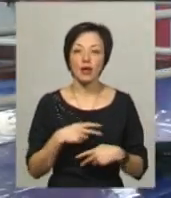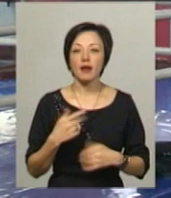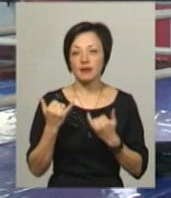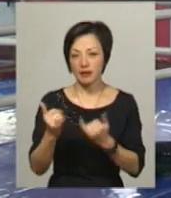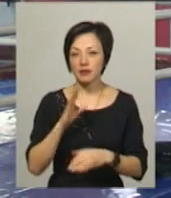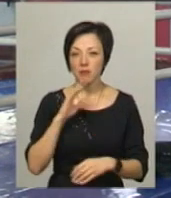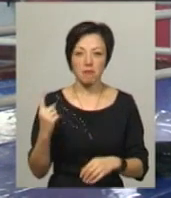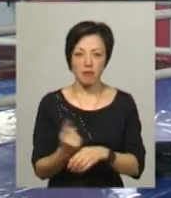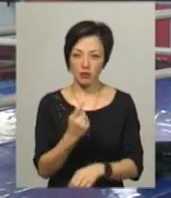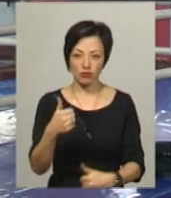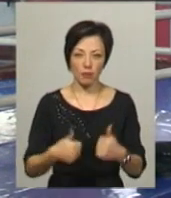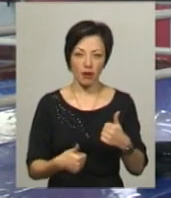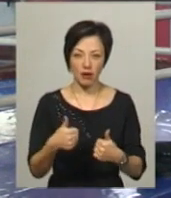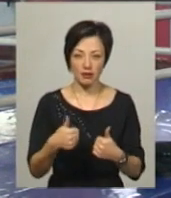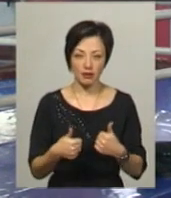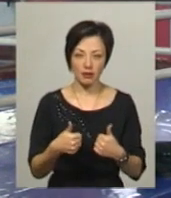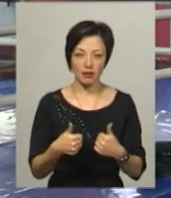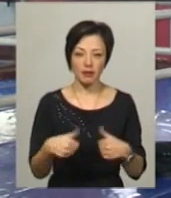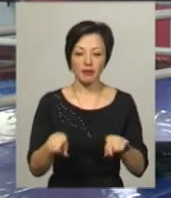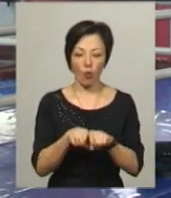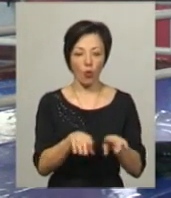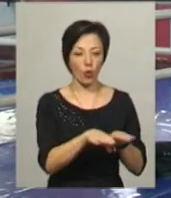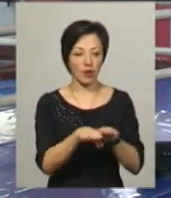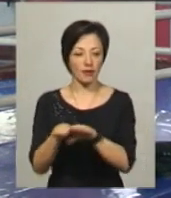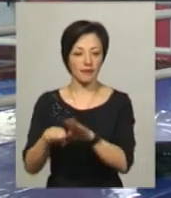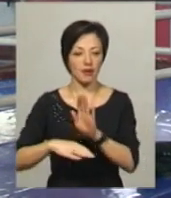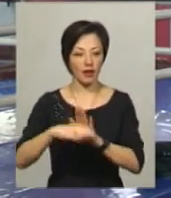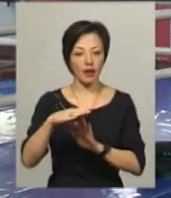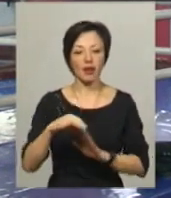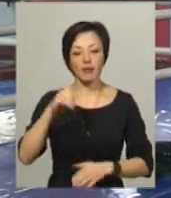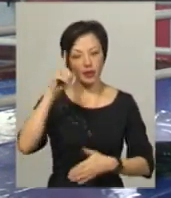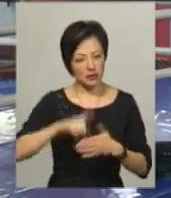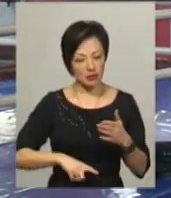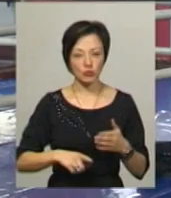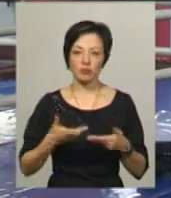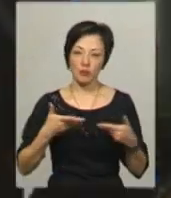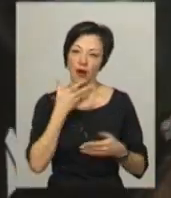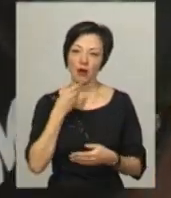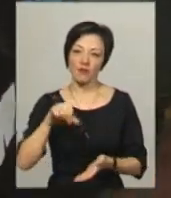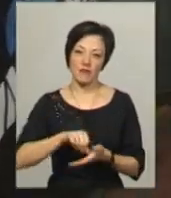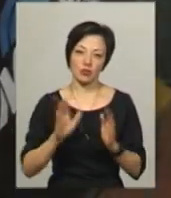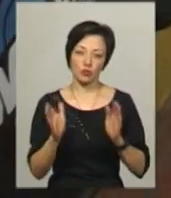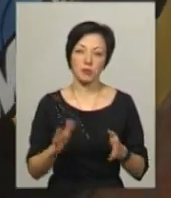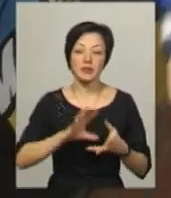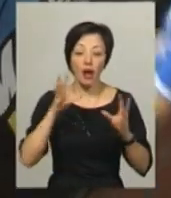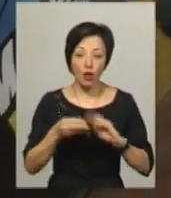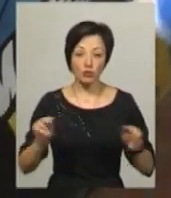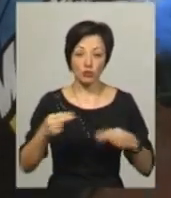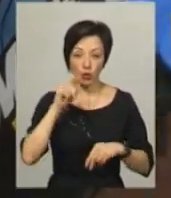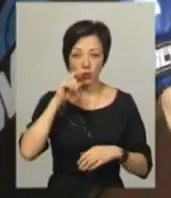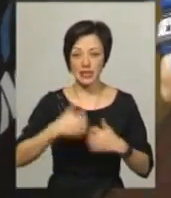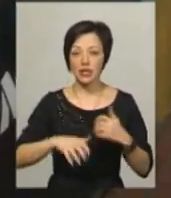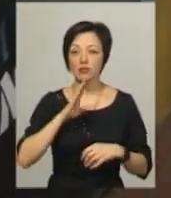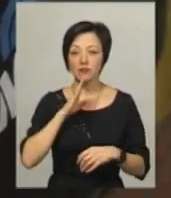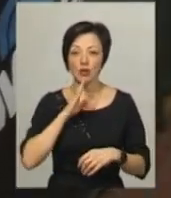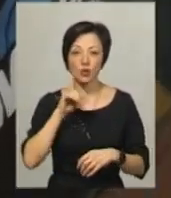перші змагання такого рівня. І надіємося, що ми гарно виступимо. Загалом на чемпіонаті України серед